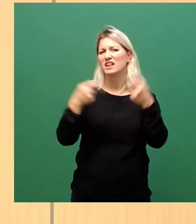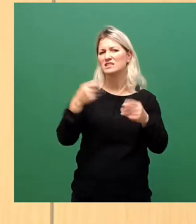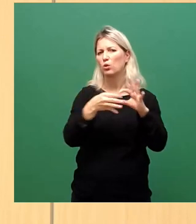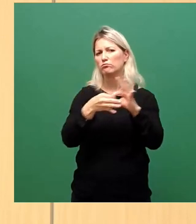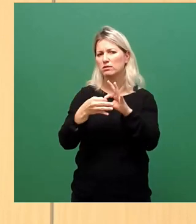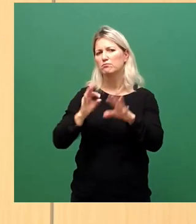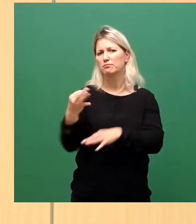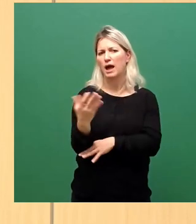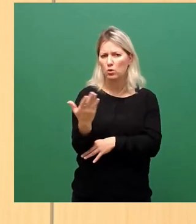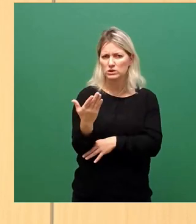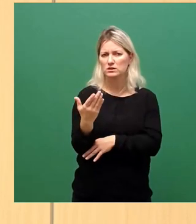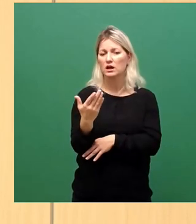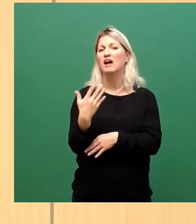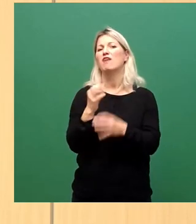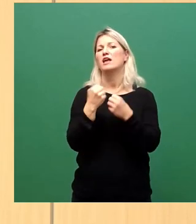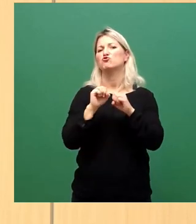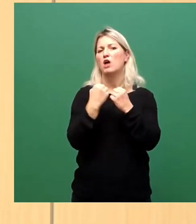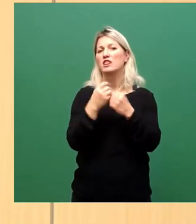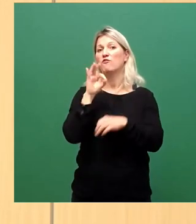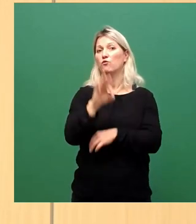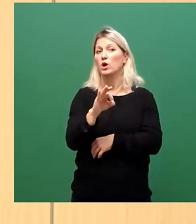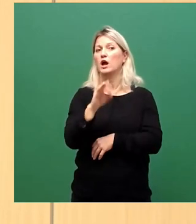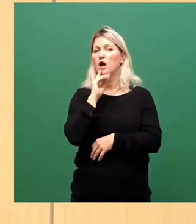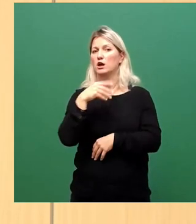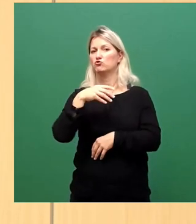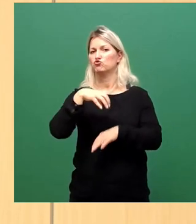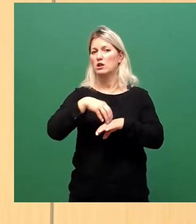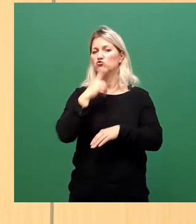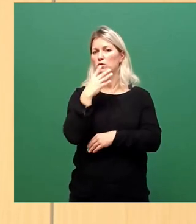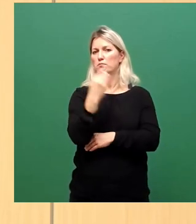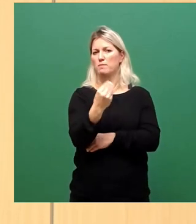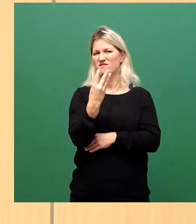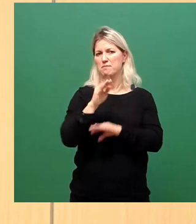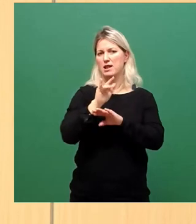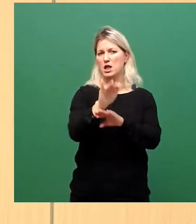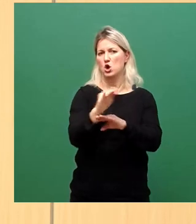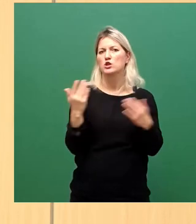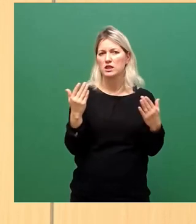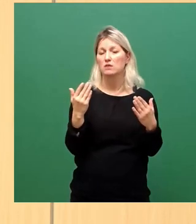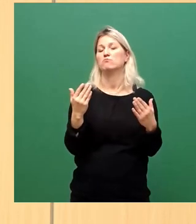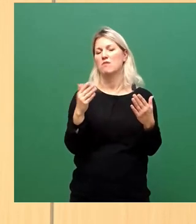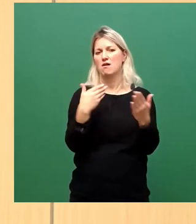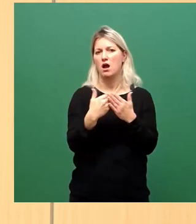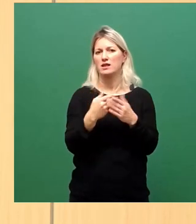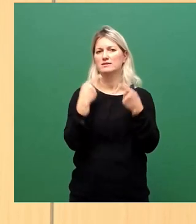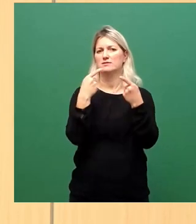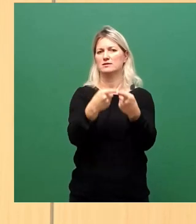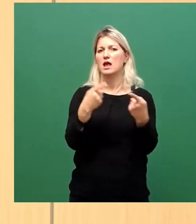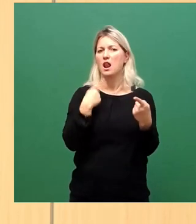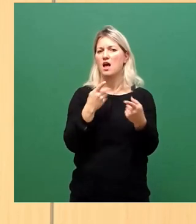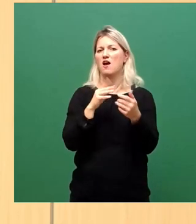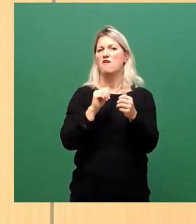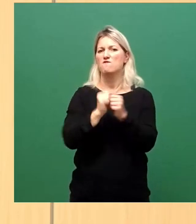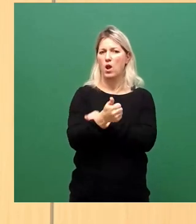Der Freistaat hat dafür ja für die Stadt 4 Millionen zugesichert. Und wir wollen es absichern, dass wir das formal auch zunächst erstmal in Vorleistung tun